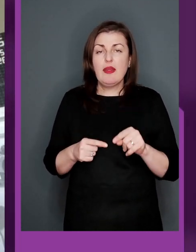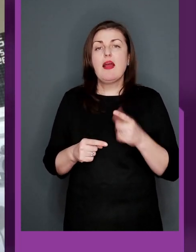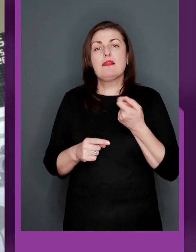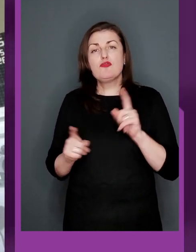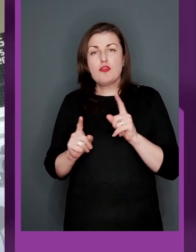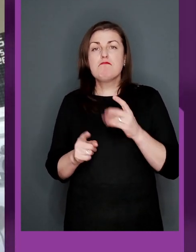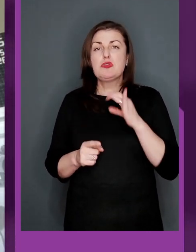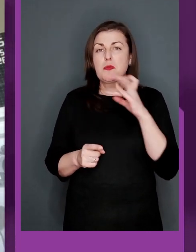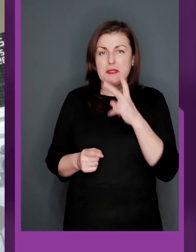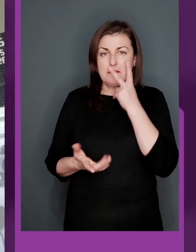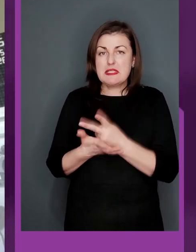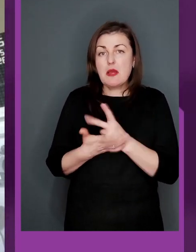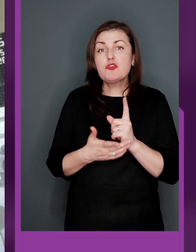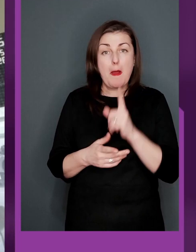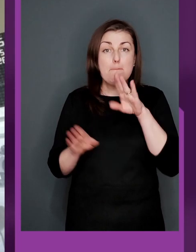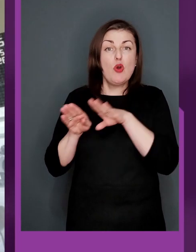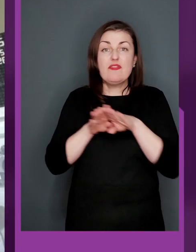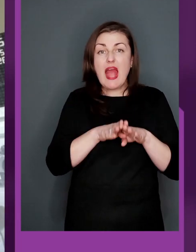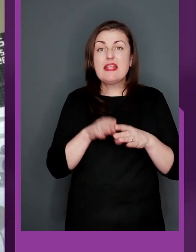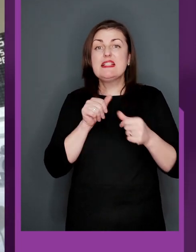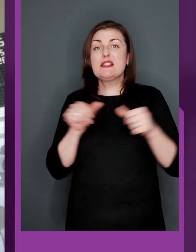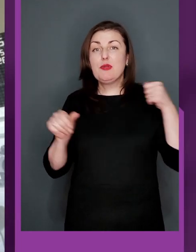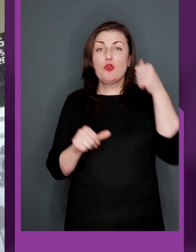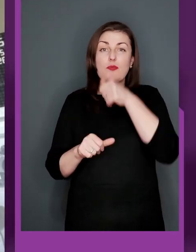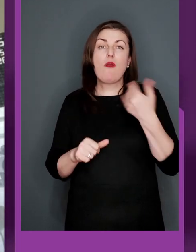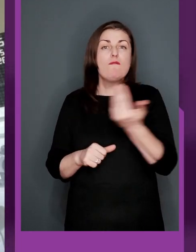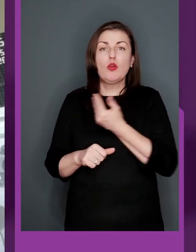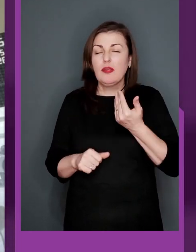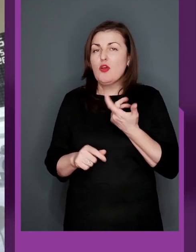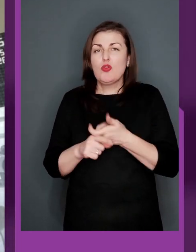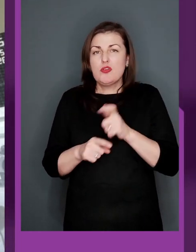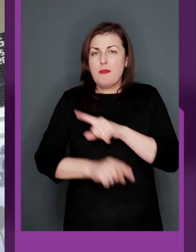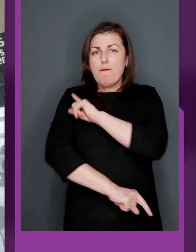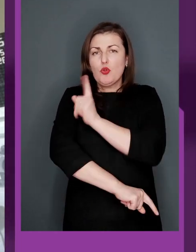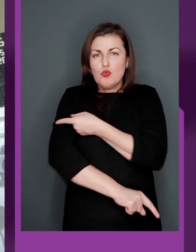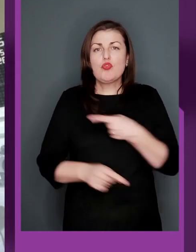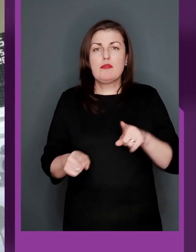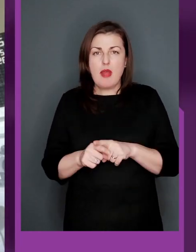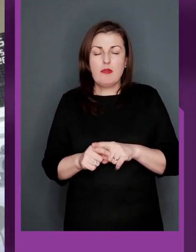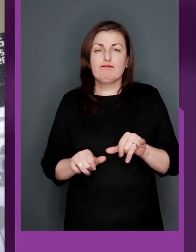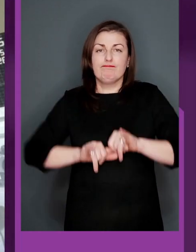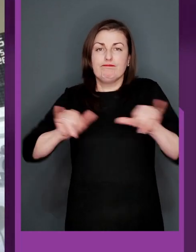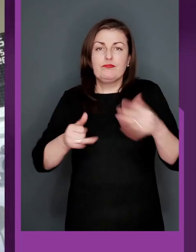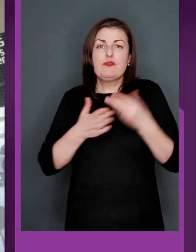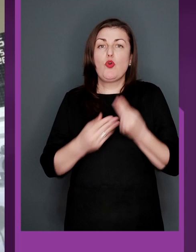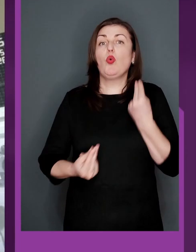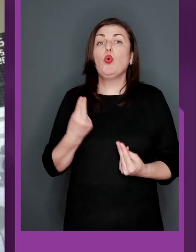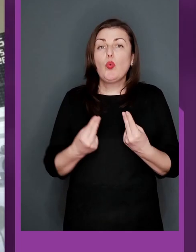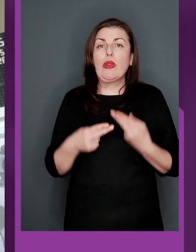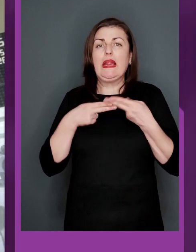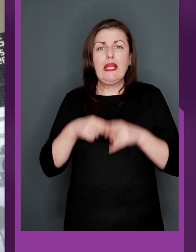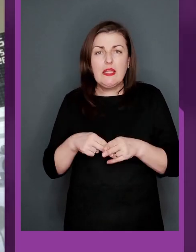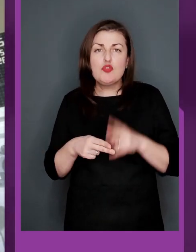такий дещо сюрприз представила, тому що в порівнянні з минулим роком вони досить потужно так підсилили свою гру